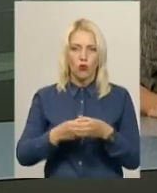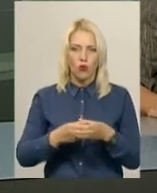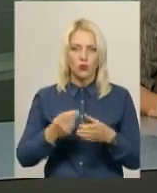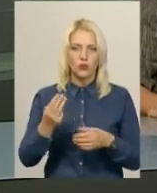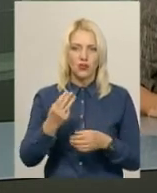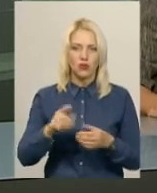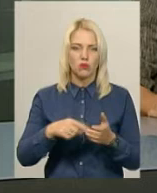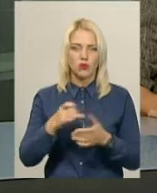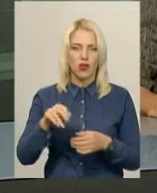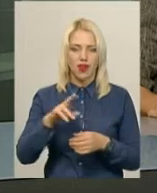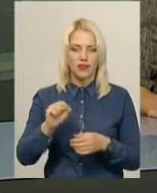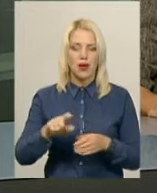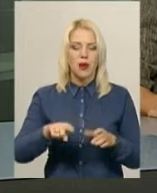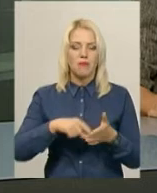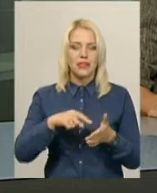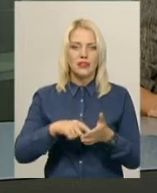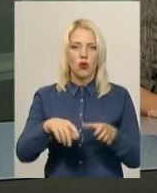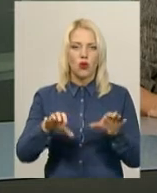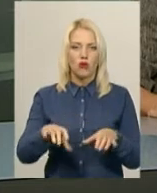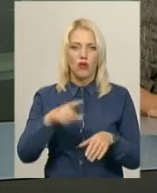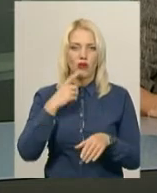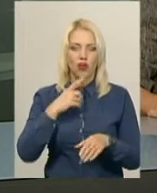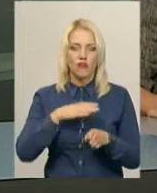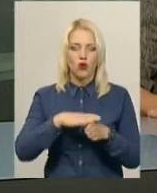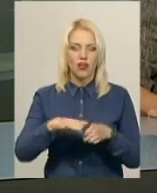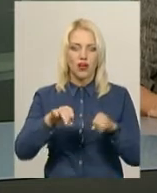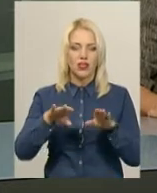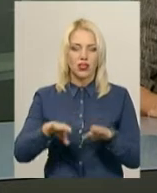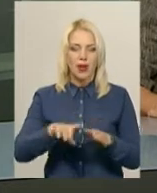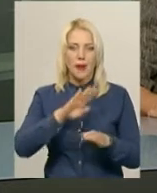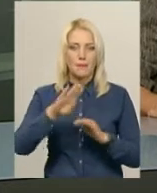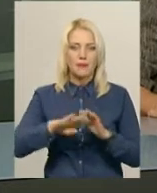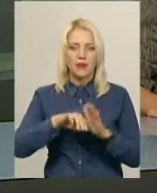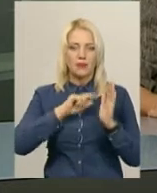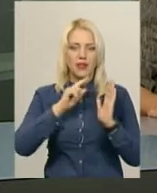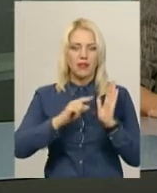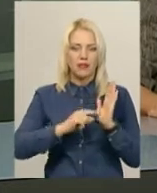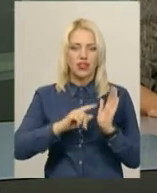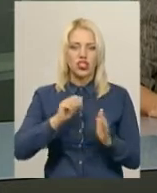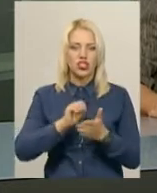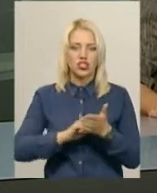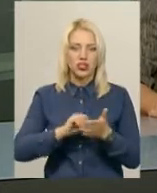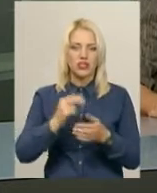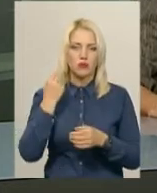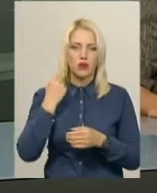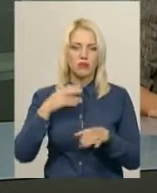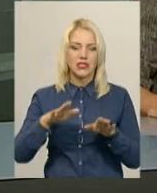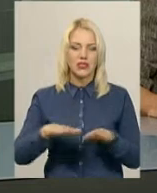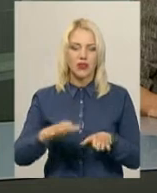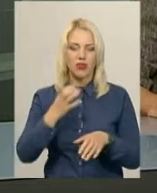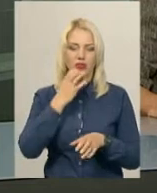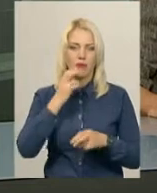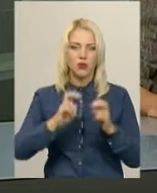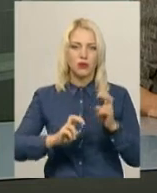голова Михайло Полудюк каже, виконання рішення під питанням через борги місцевого теплопостачального підприємства «Нафтогазу».